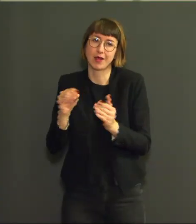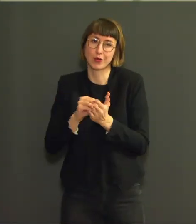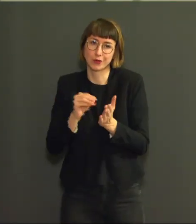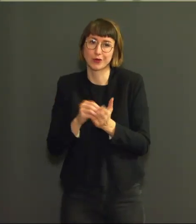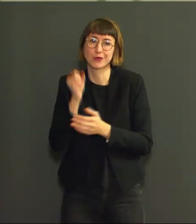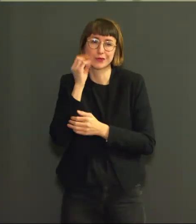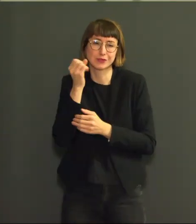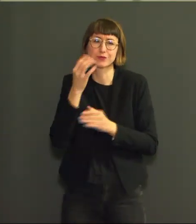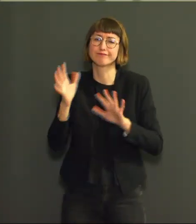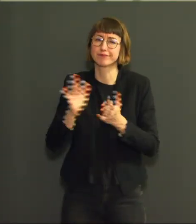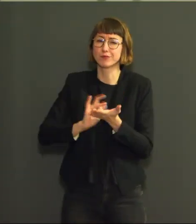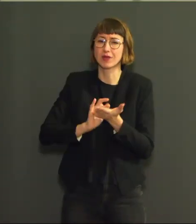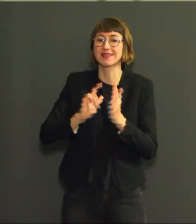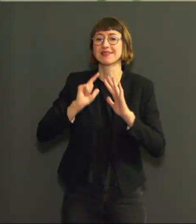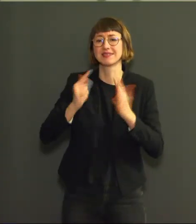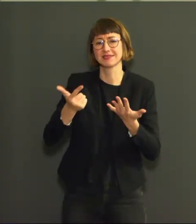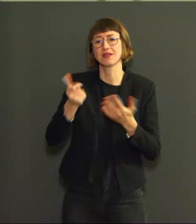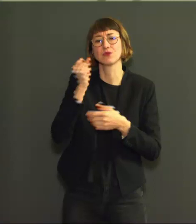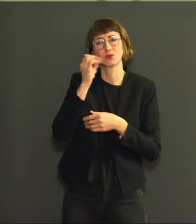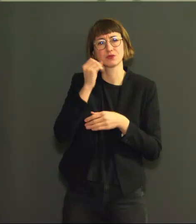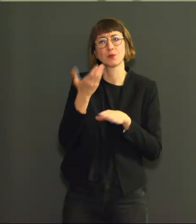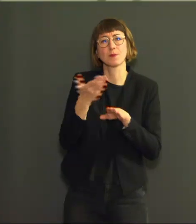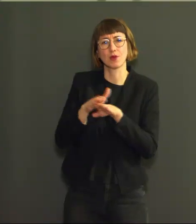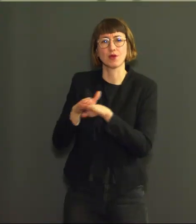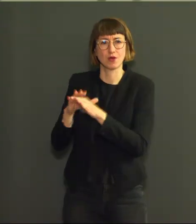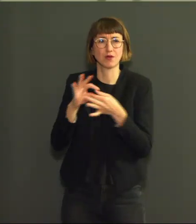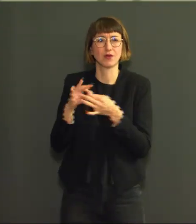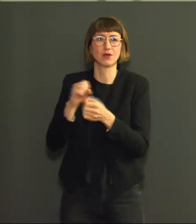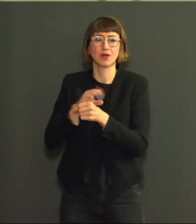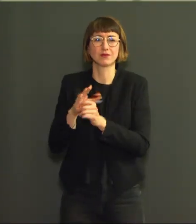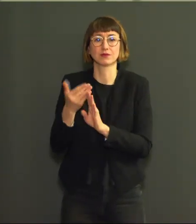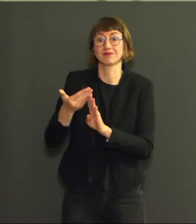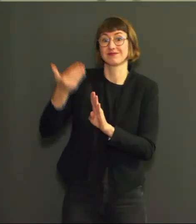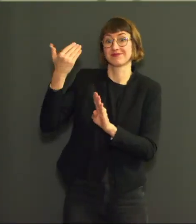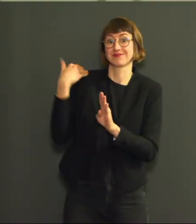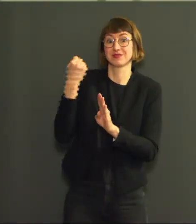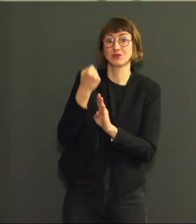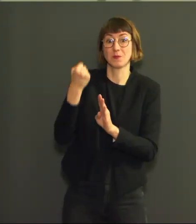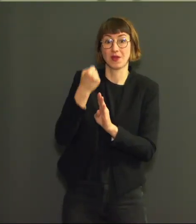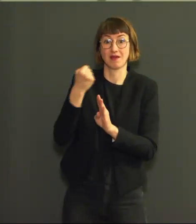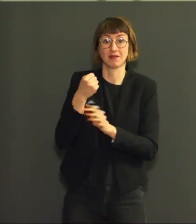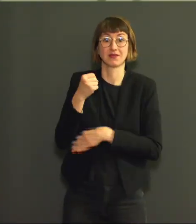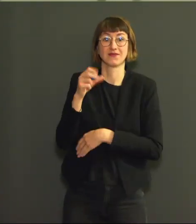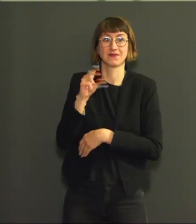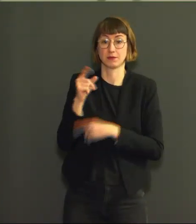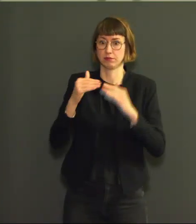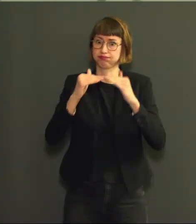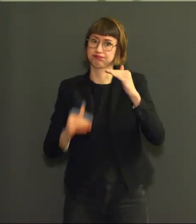moyenne par jour par rapport à 20 pour la semaine précédente, soit 13% de moins. Ces décès se